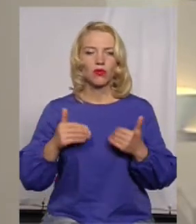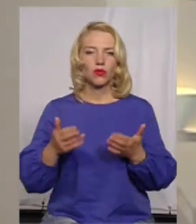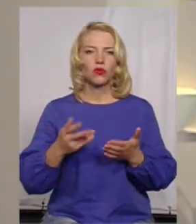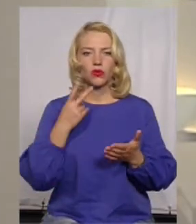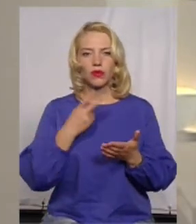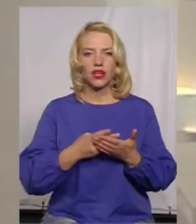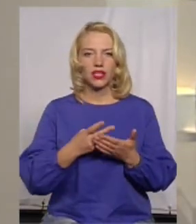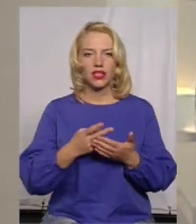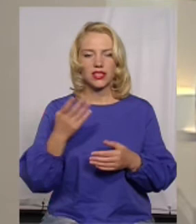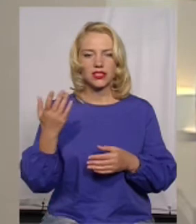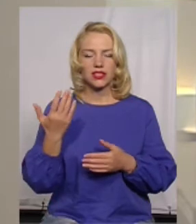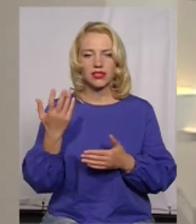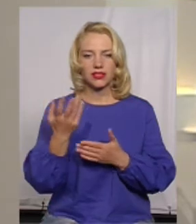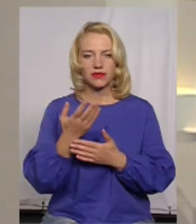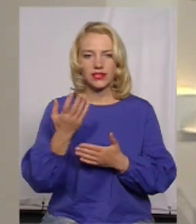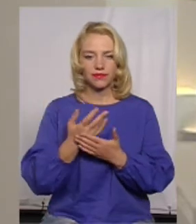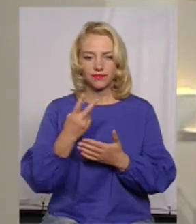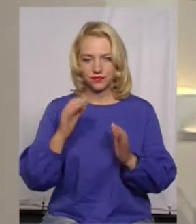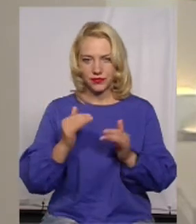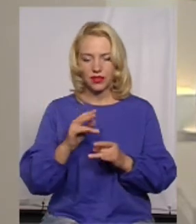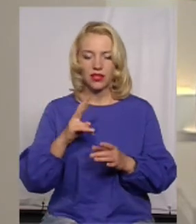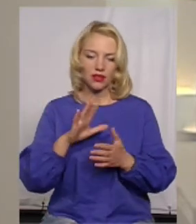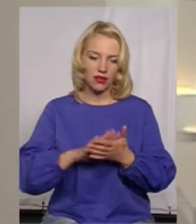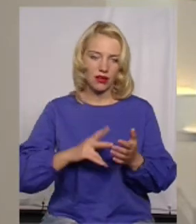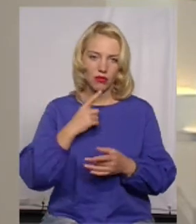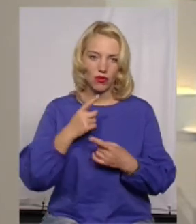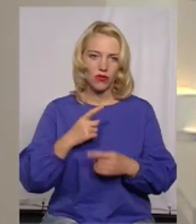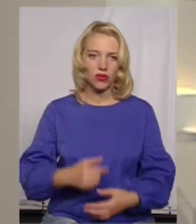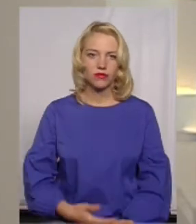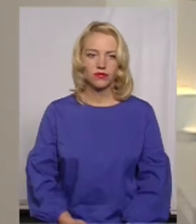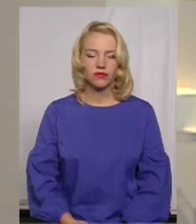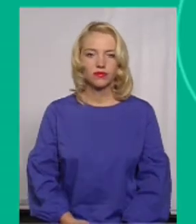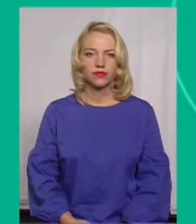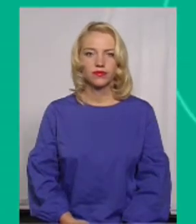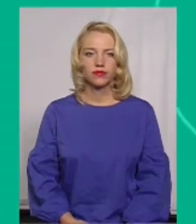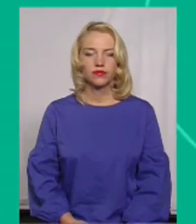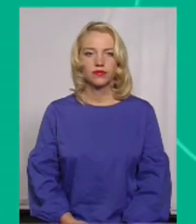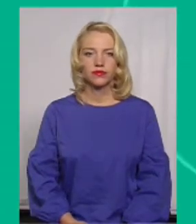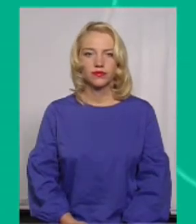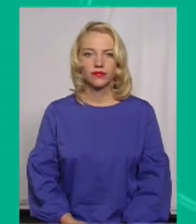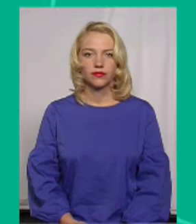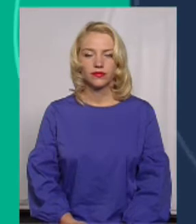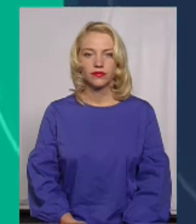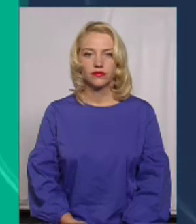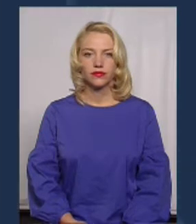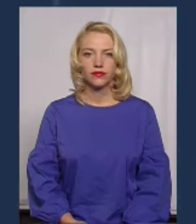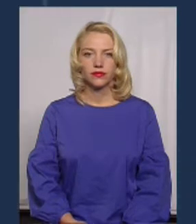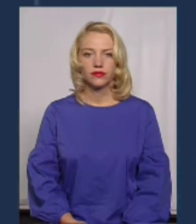переглянути знятий ним сюжет. А після продовжимо розмову. Музика